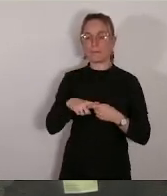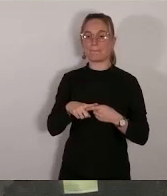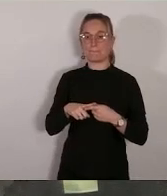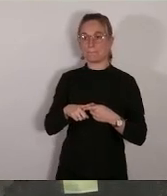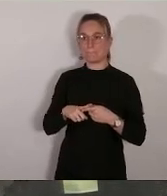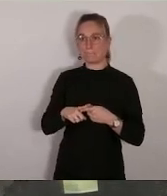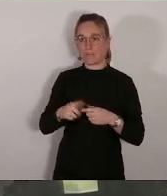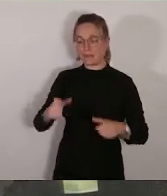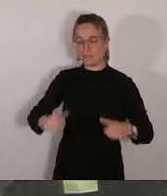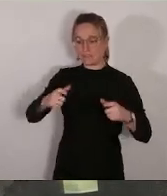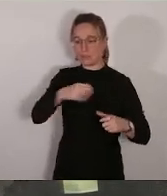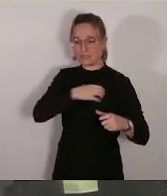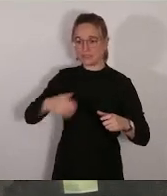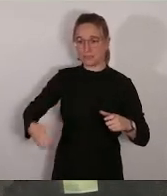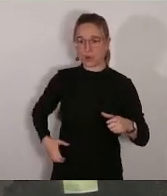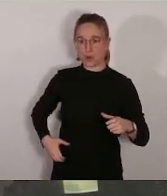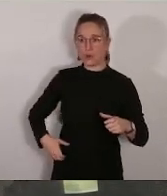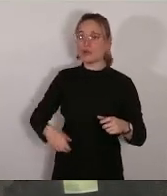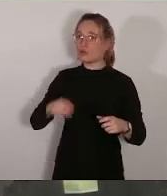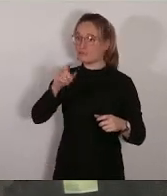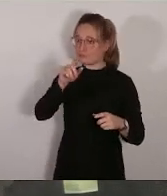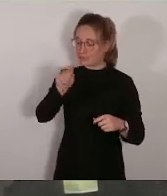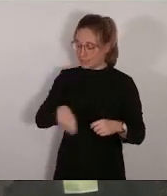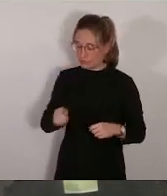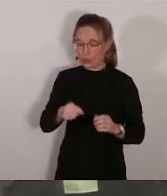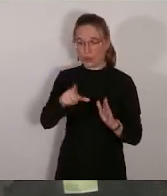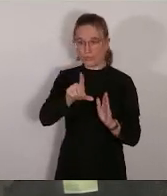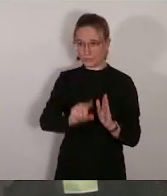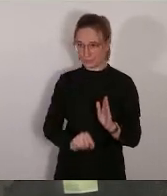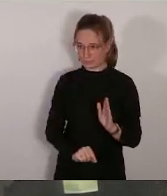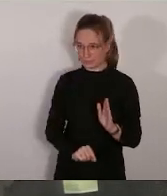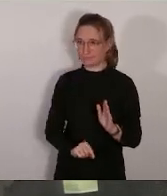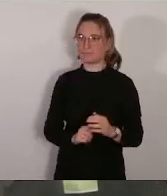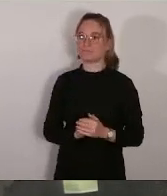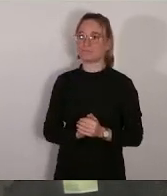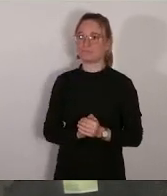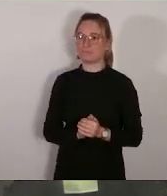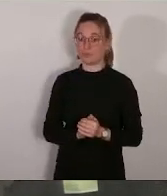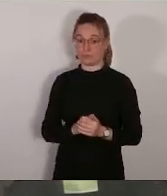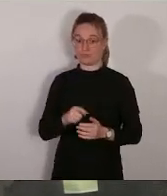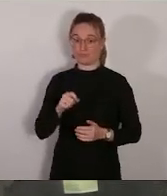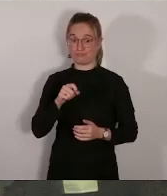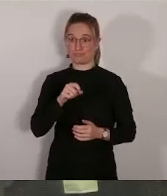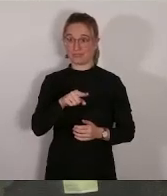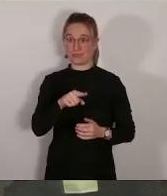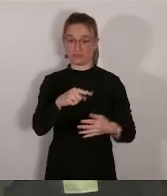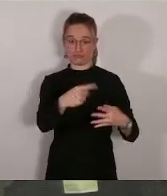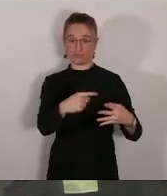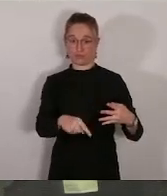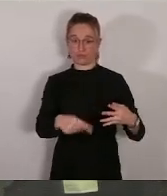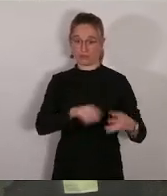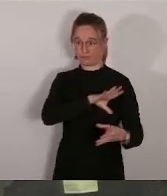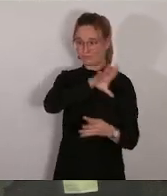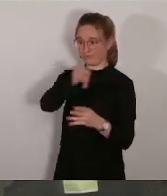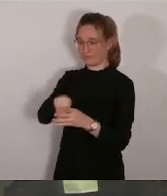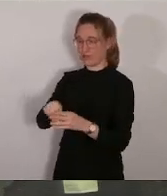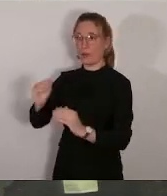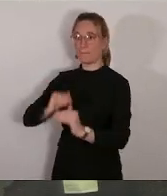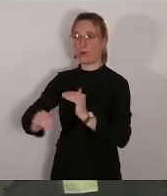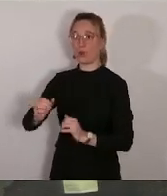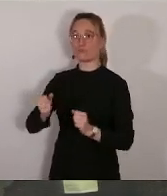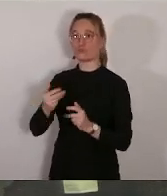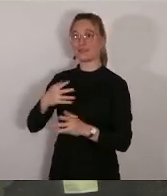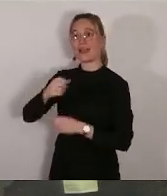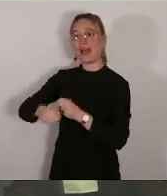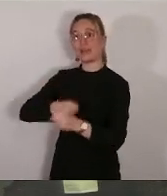nombre d'investissements qui sont présents dans le plan pluriannuel d'investissement qui sera présenté au Conseil municipal vendredi. Donc je vous invite à lire